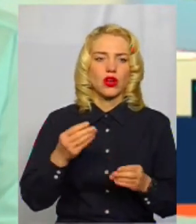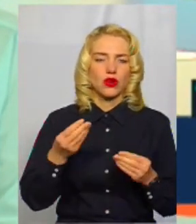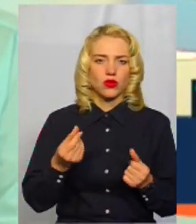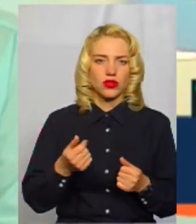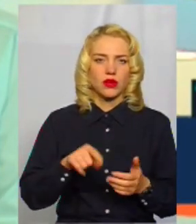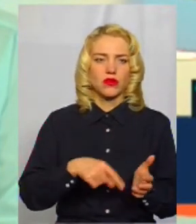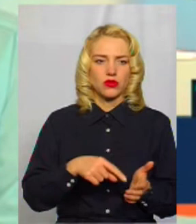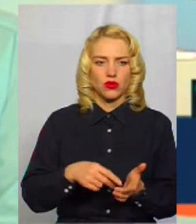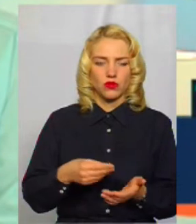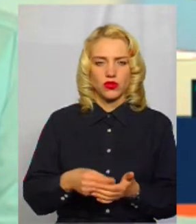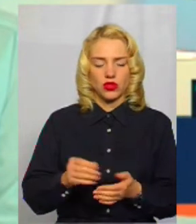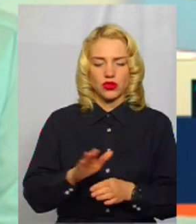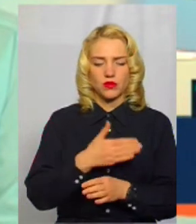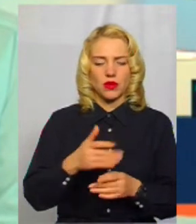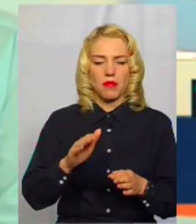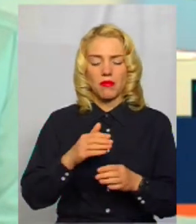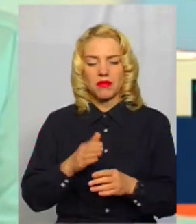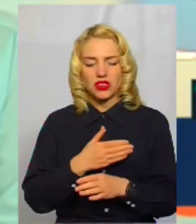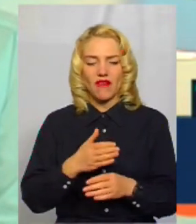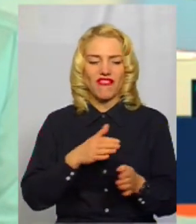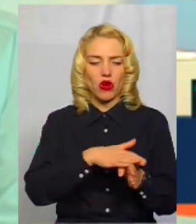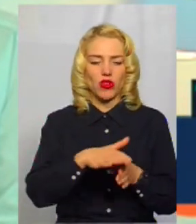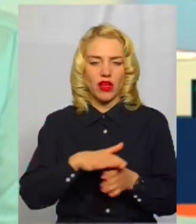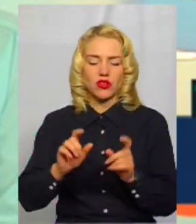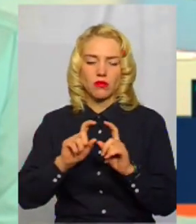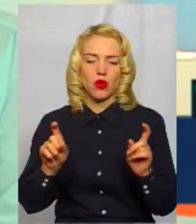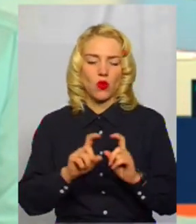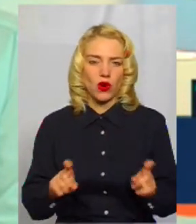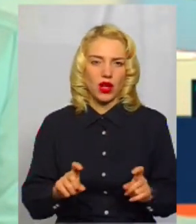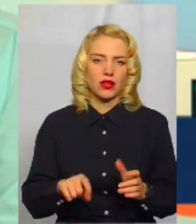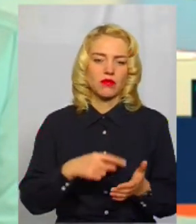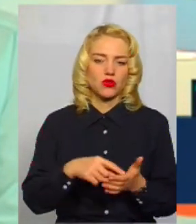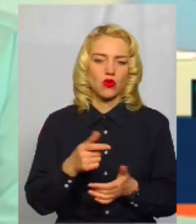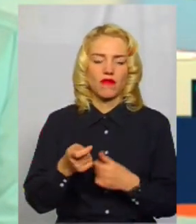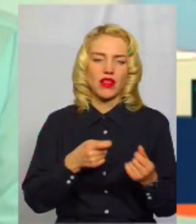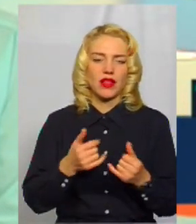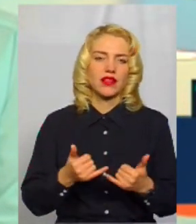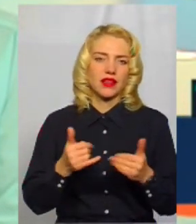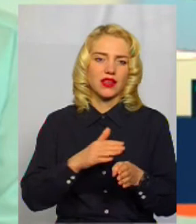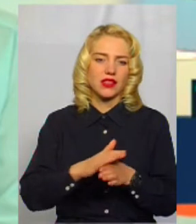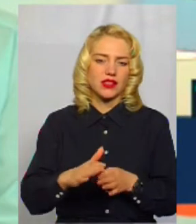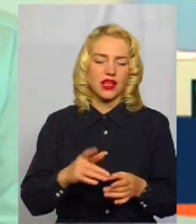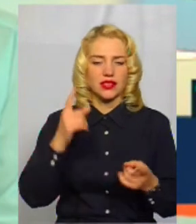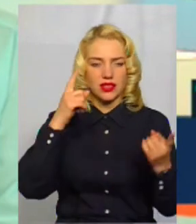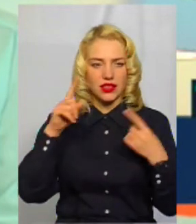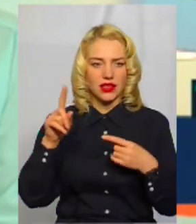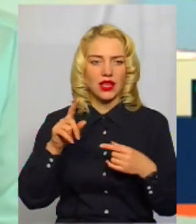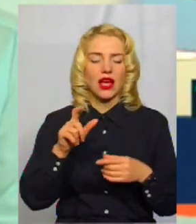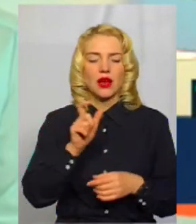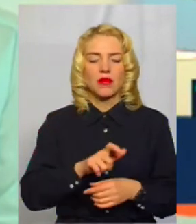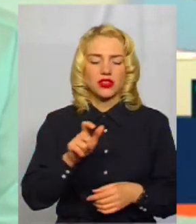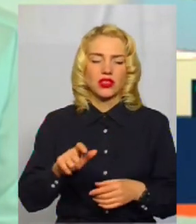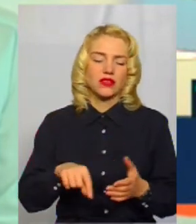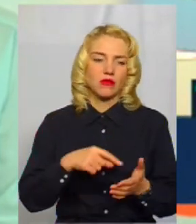розподіляються між виконавчими органами міської ради для реалізації ідей мешканців міста, які подають ідею, так,